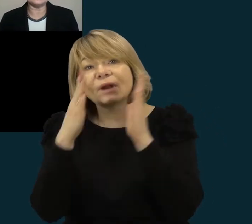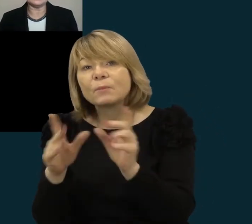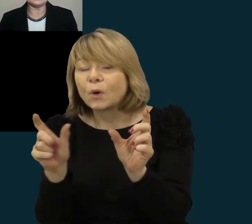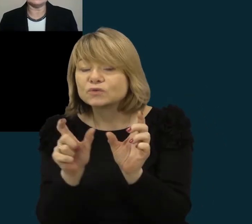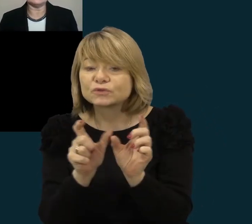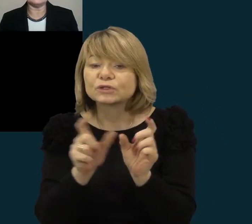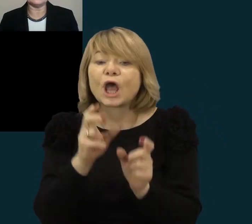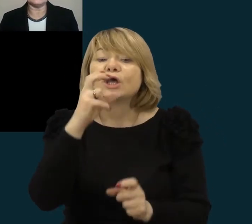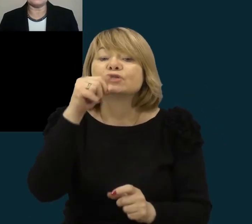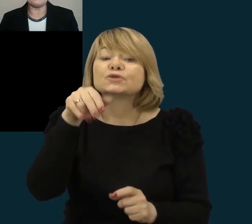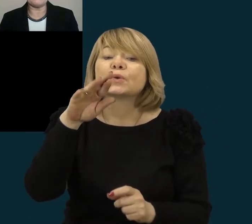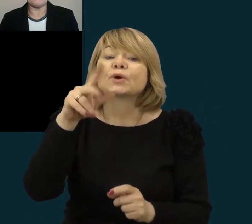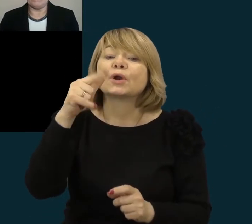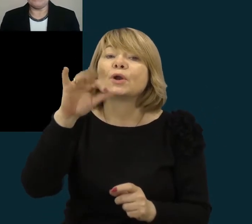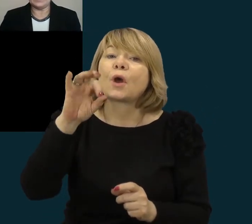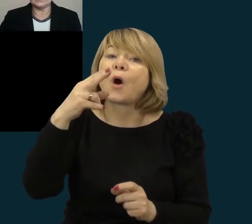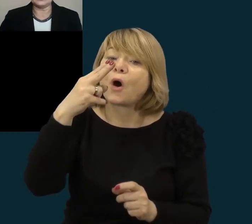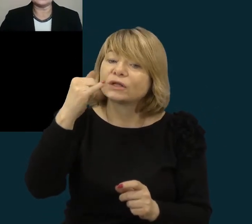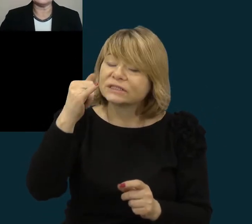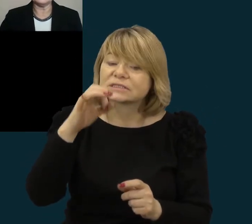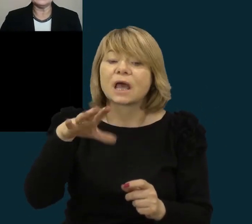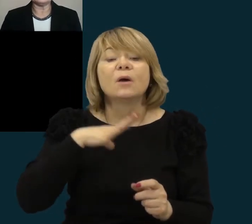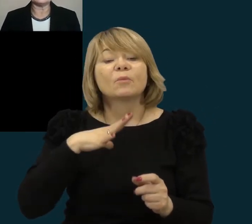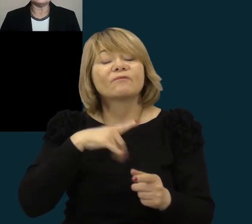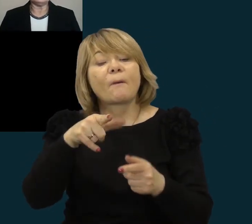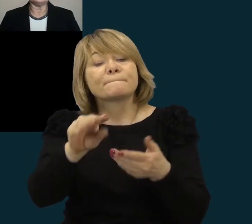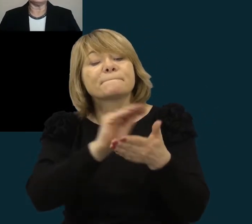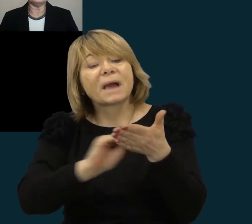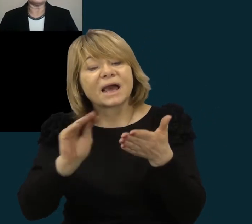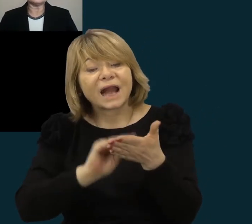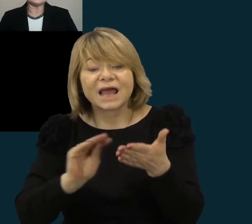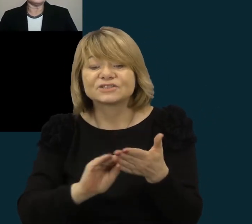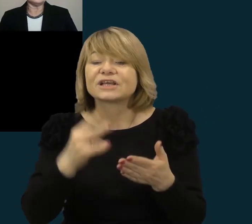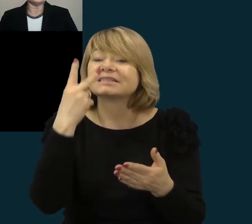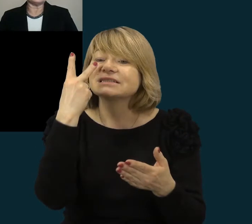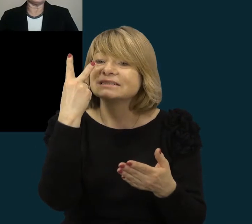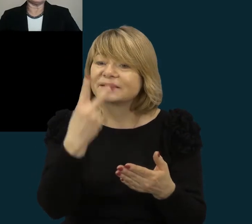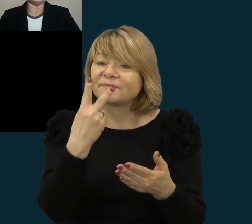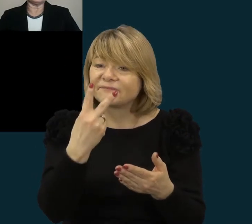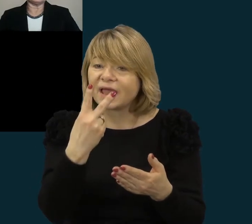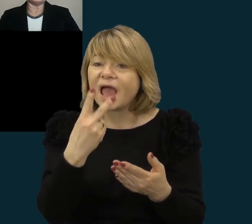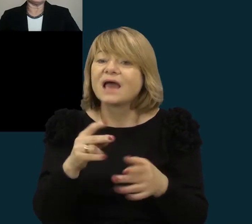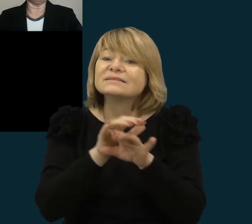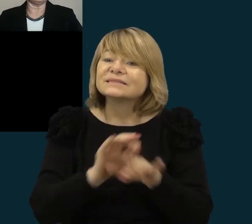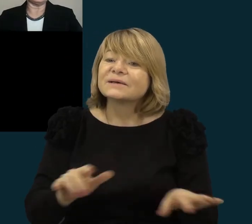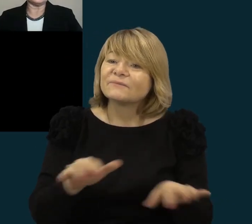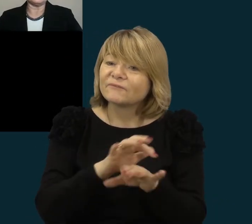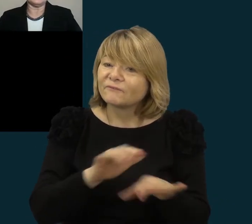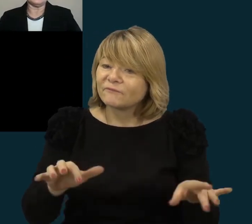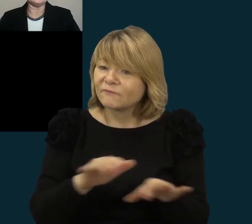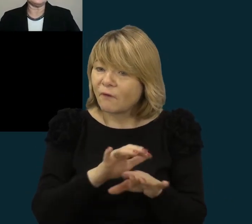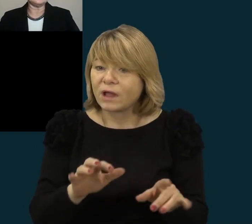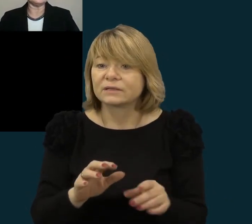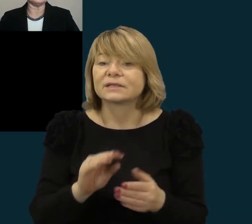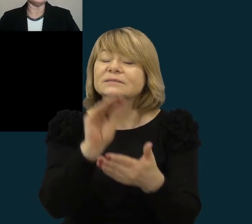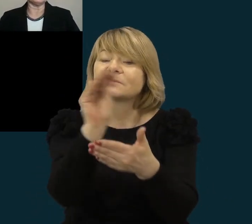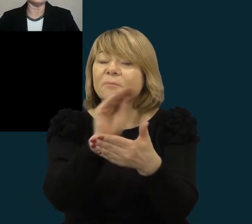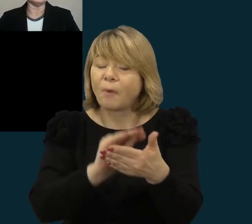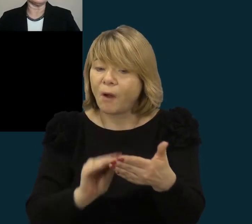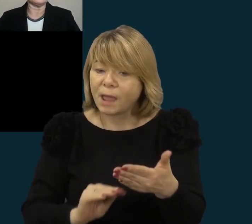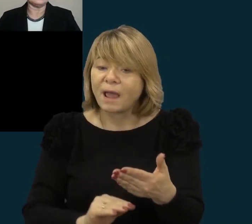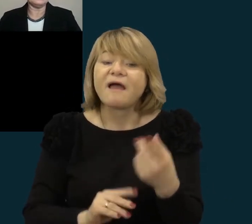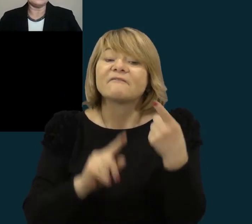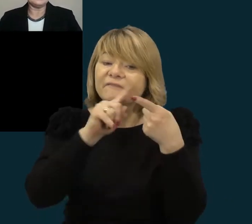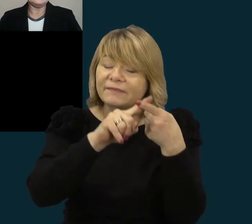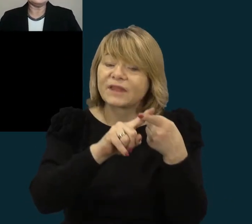simfoninės... Prašau, Nikolojus Konstantinas Širlionis parašė dvi simfoninės poimas. Viena iš jų